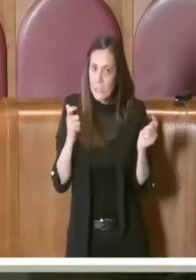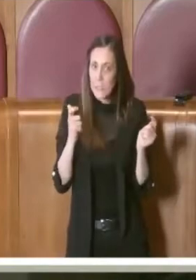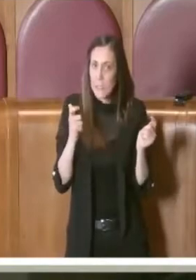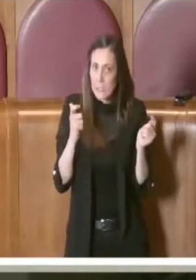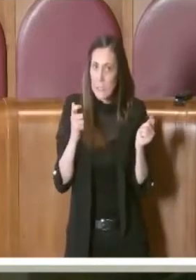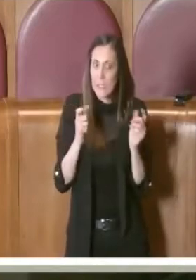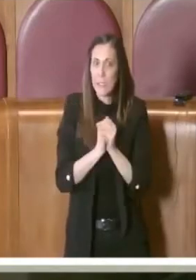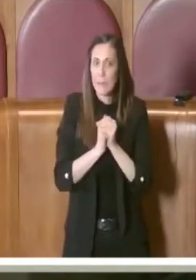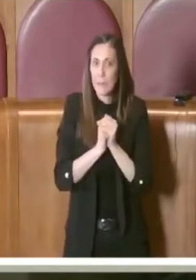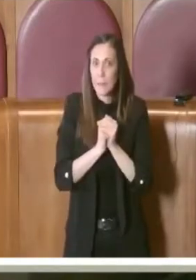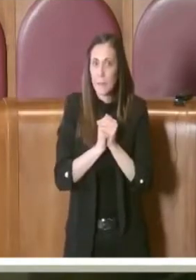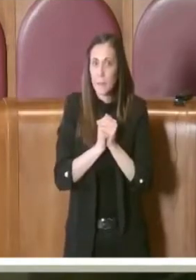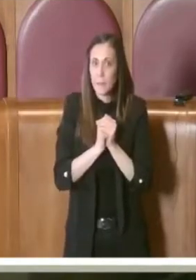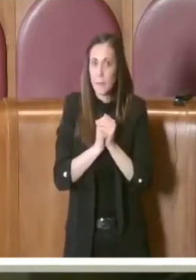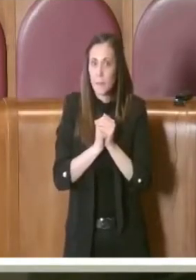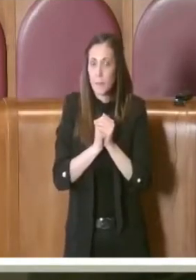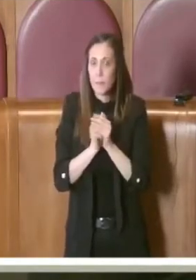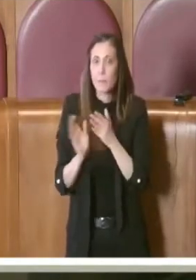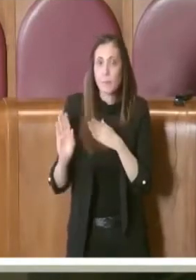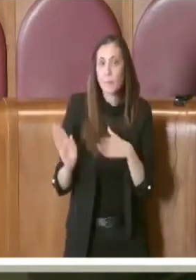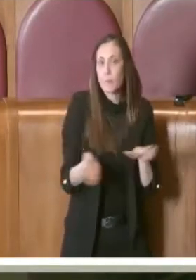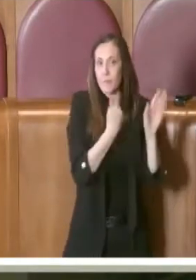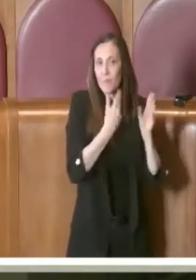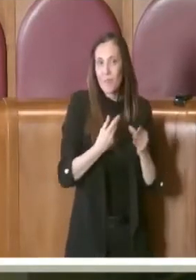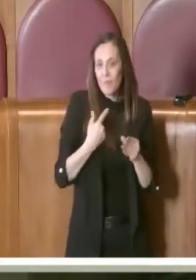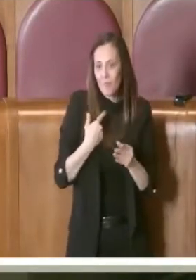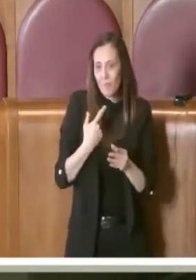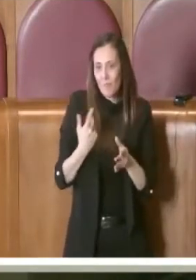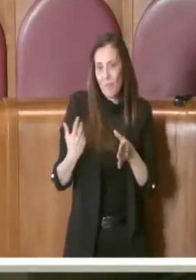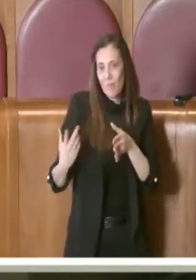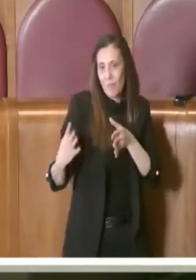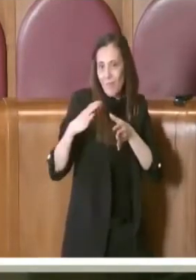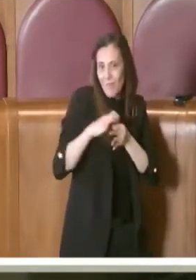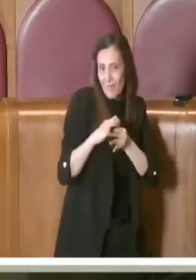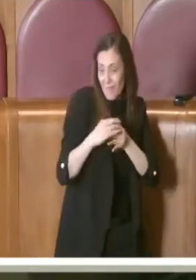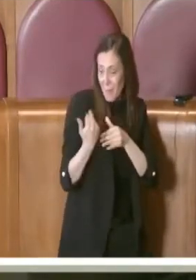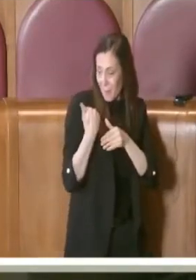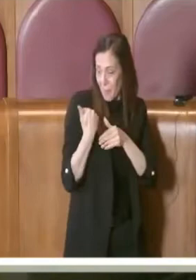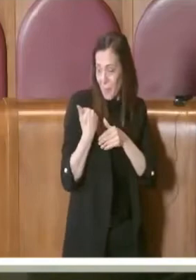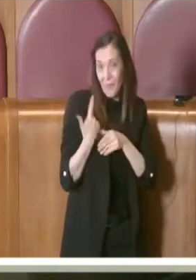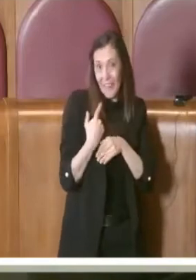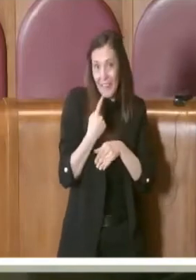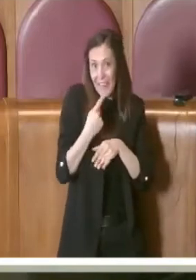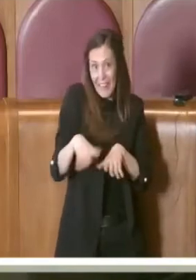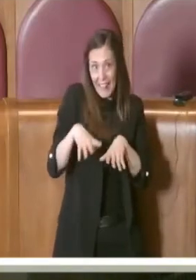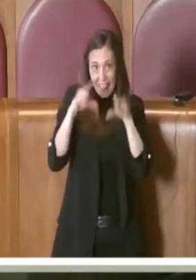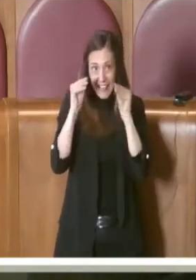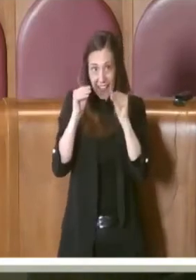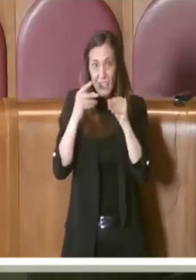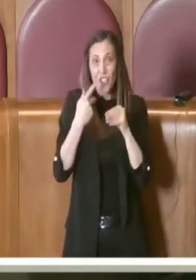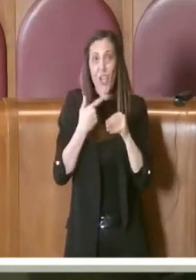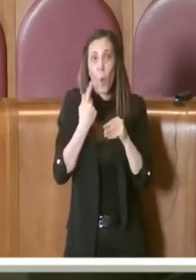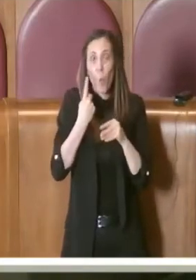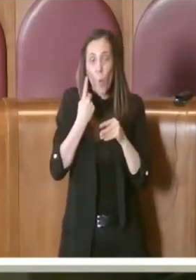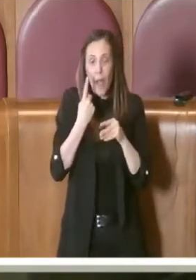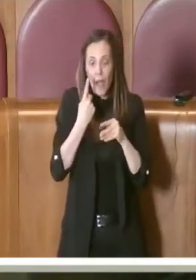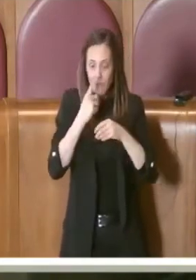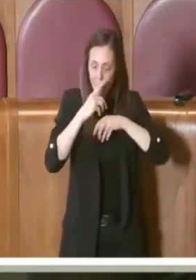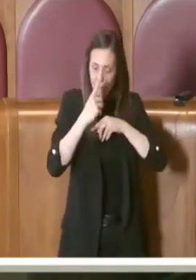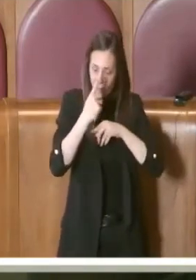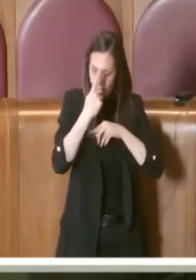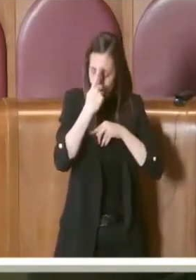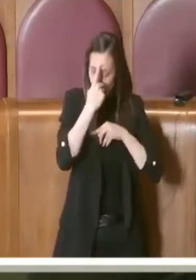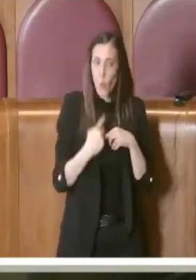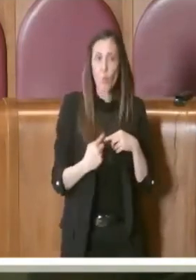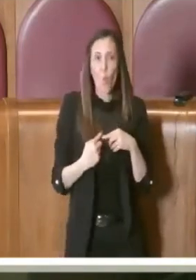E ritornando al discorso che facevo in esordio, vale a dire il fatto che c'è una posizione trasversale all